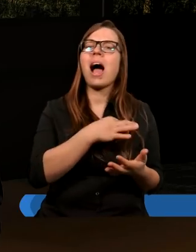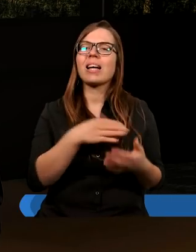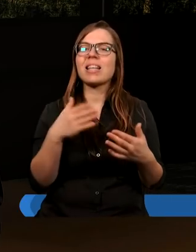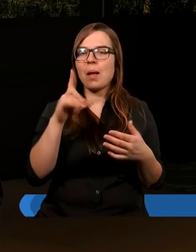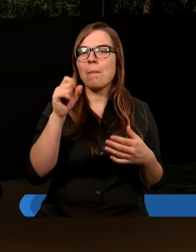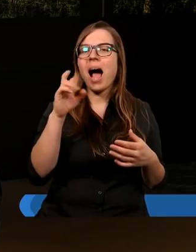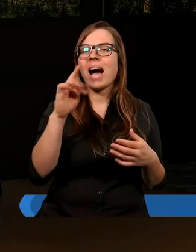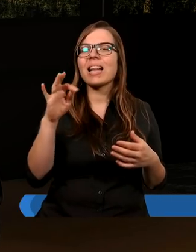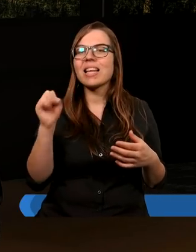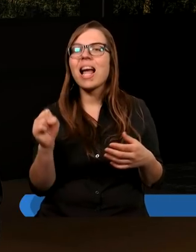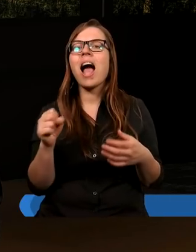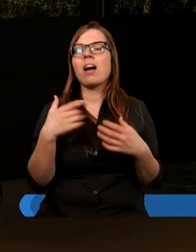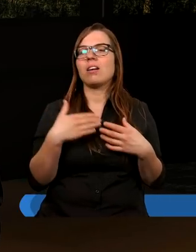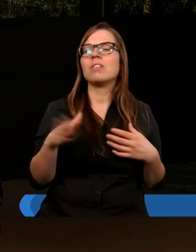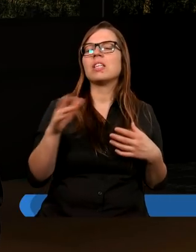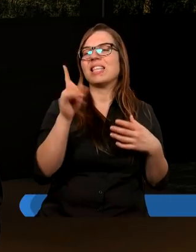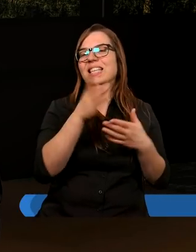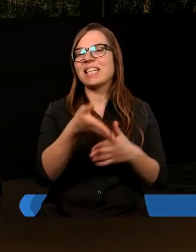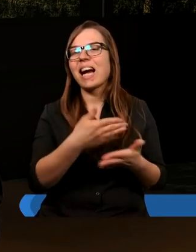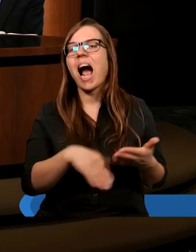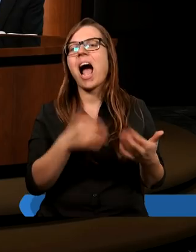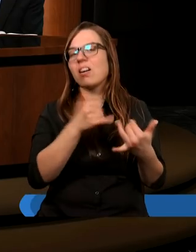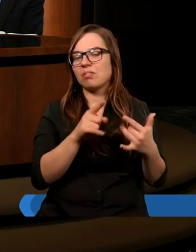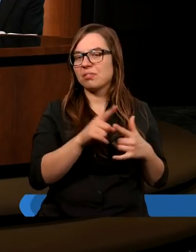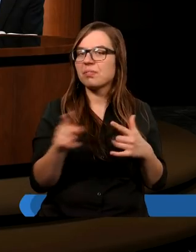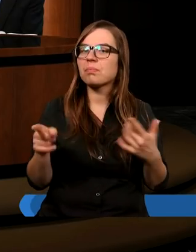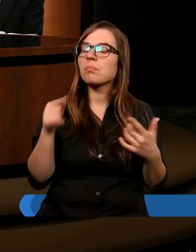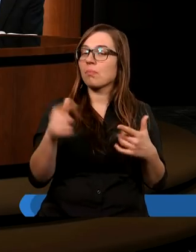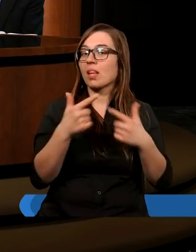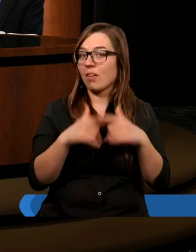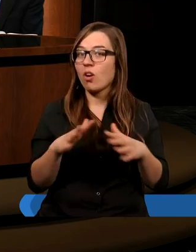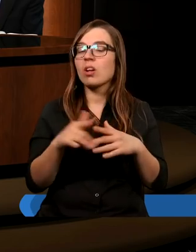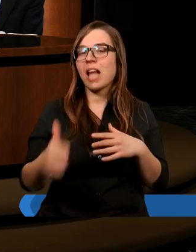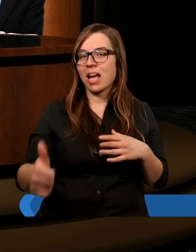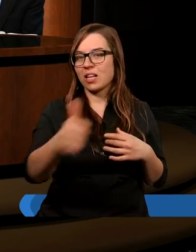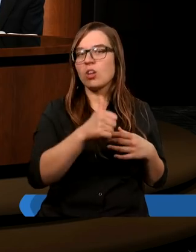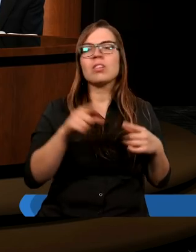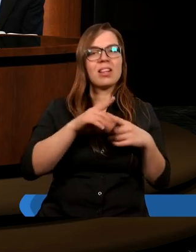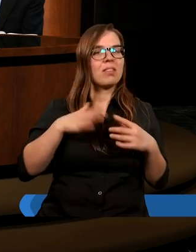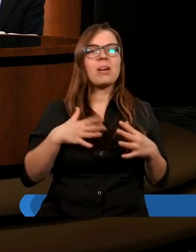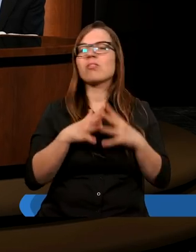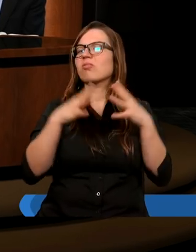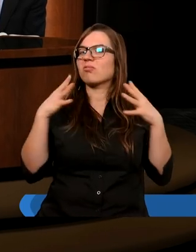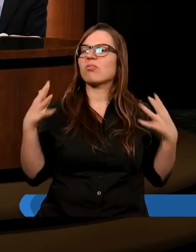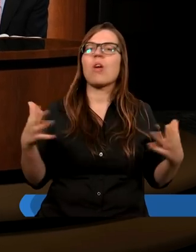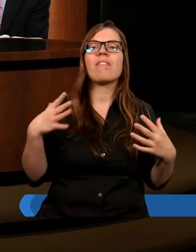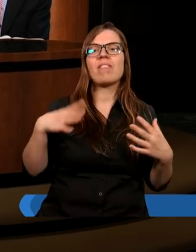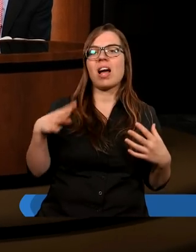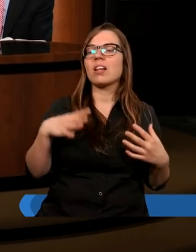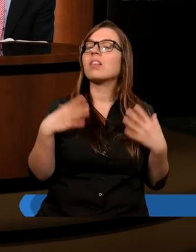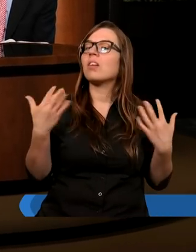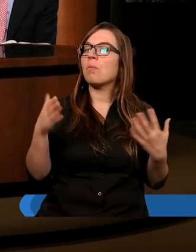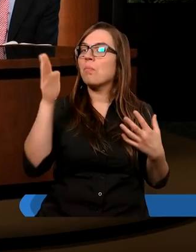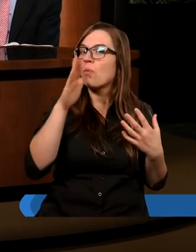jedności w kraju i tak dalej. Więc w Kościele też ta jedność ma wielką wartość, ale